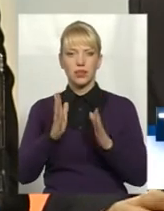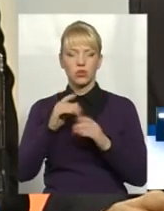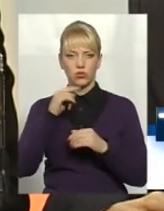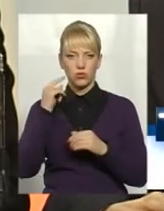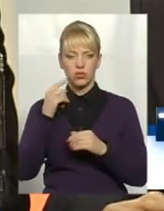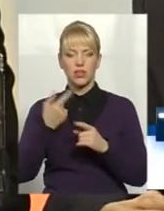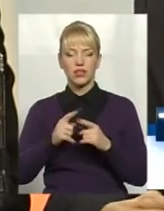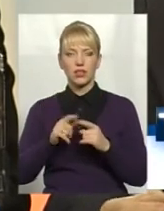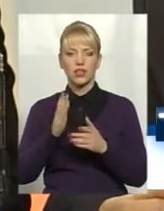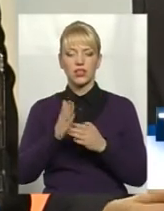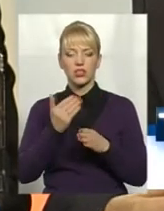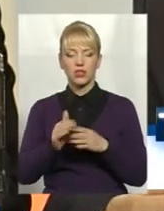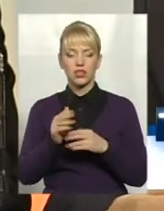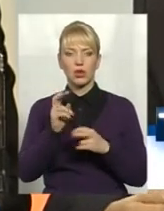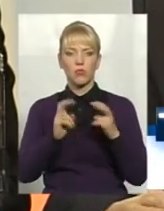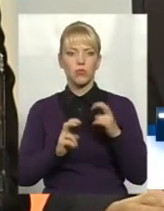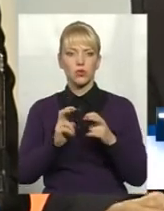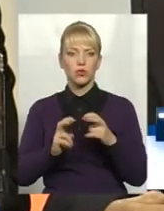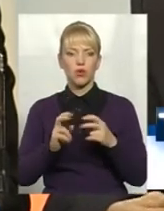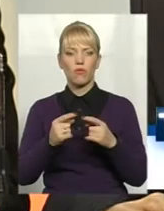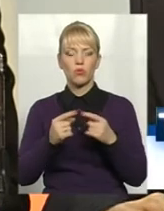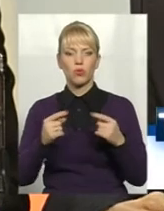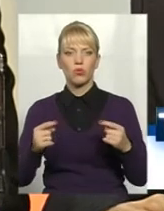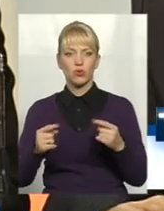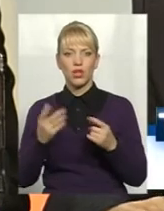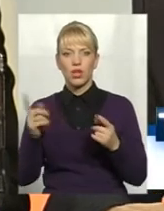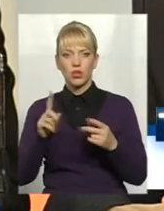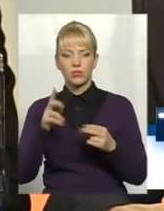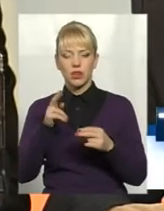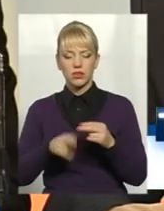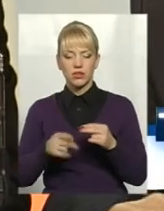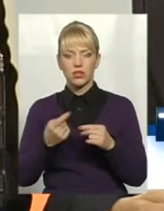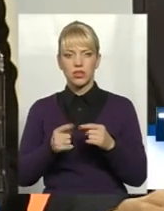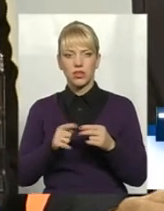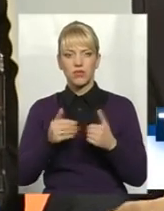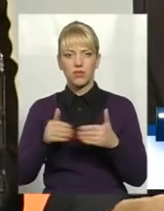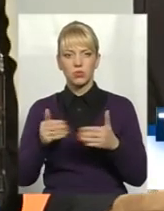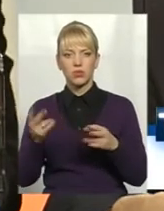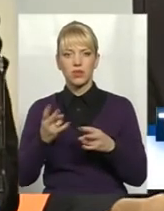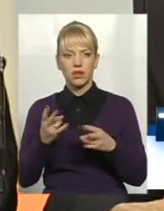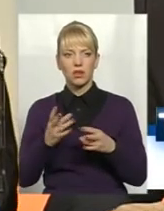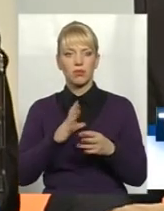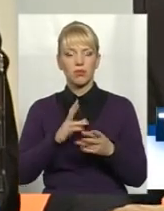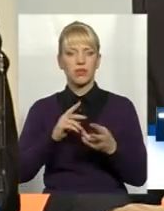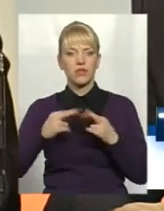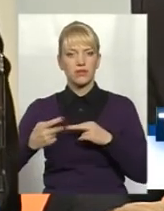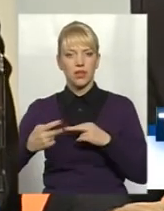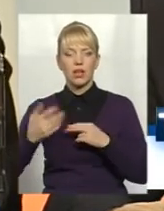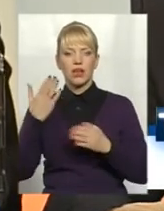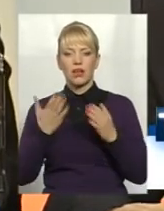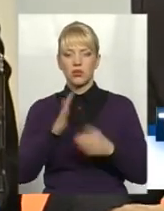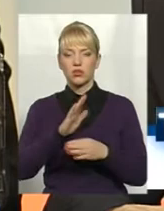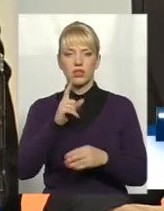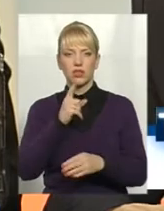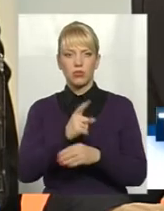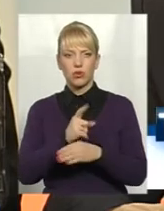промислової продукції. І для того, щоб її закінчити випуски, потрібно отримати з них. Я вважаю так, що якщо не заборонено